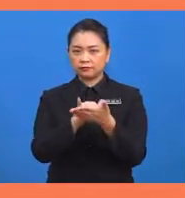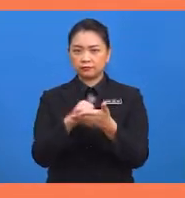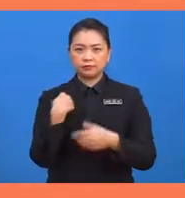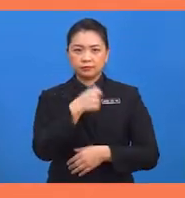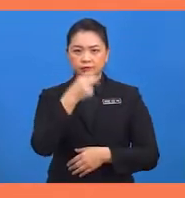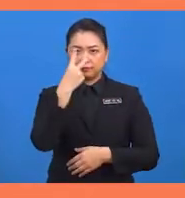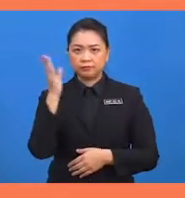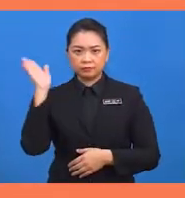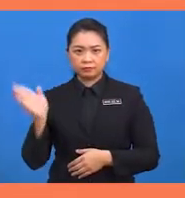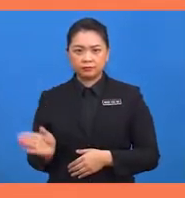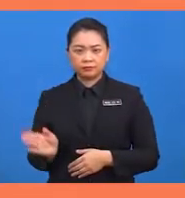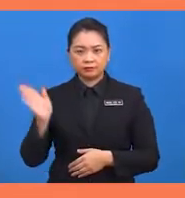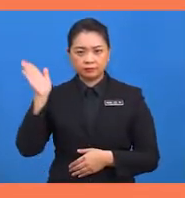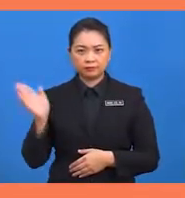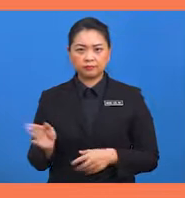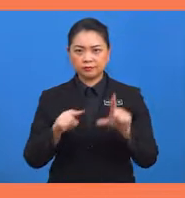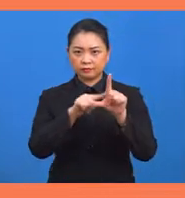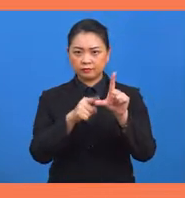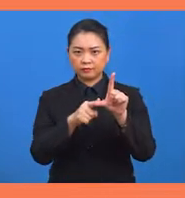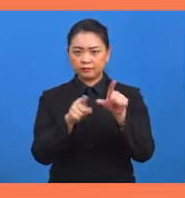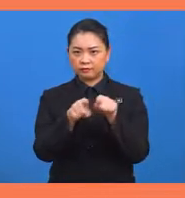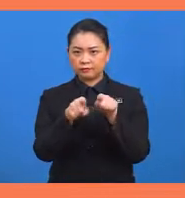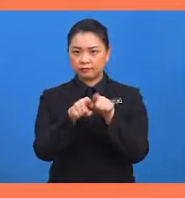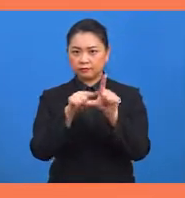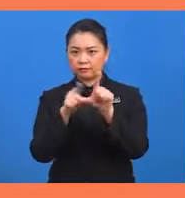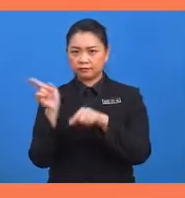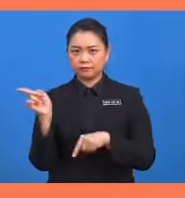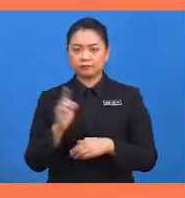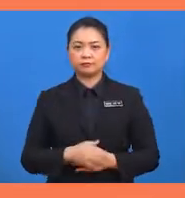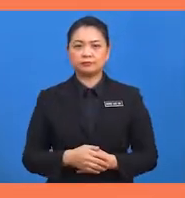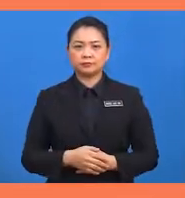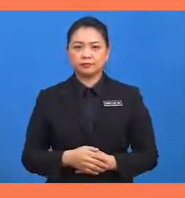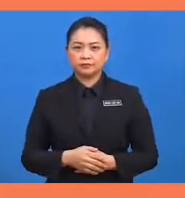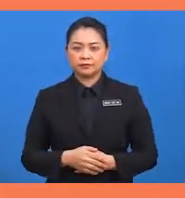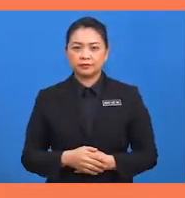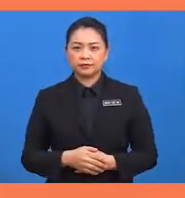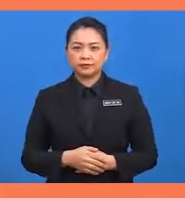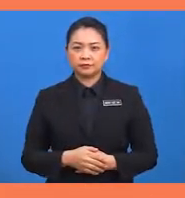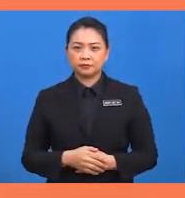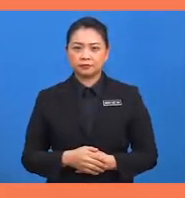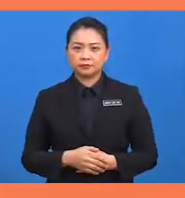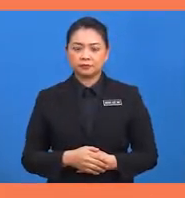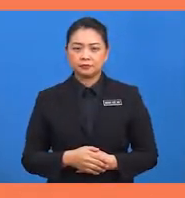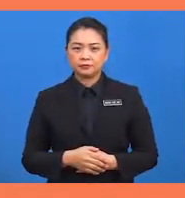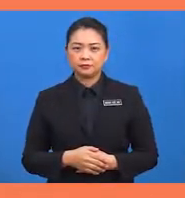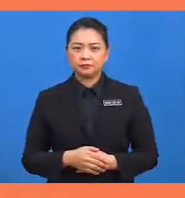BCO sama dengan sudut DCO dan sudut BOC